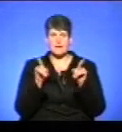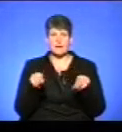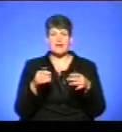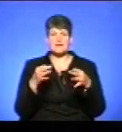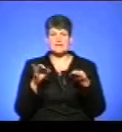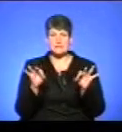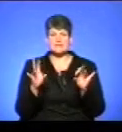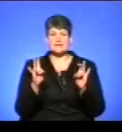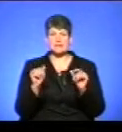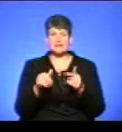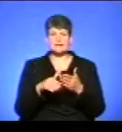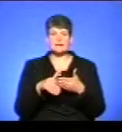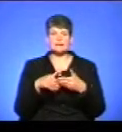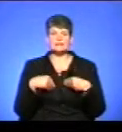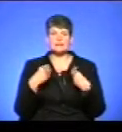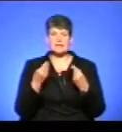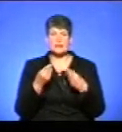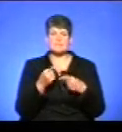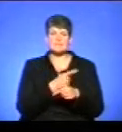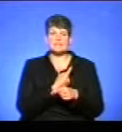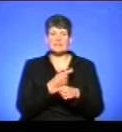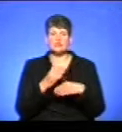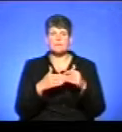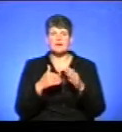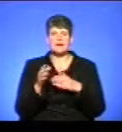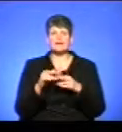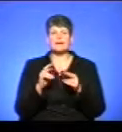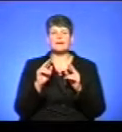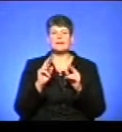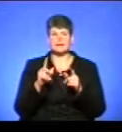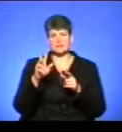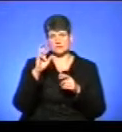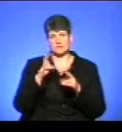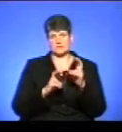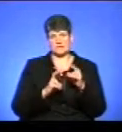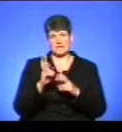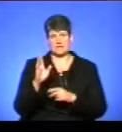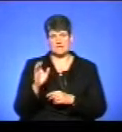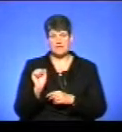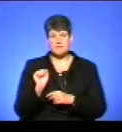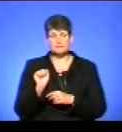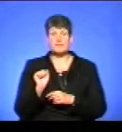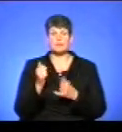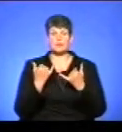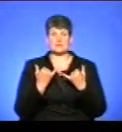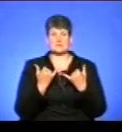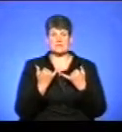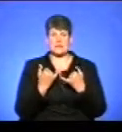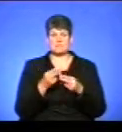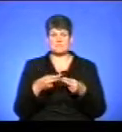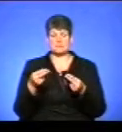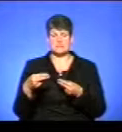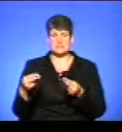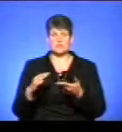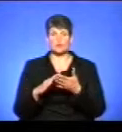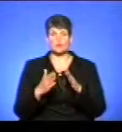на надання медичної практики вже як комунального підприємства. Тому що зараз підписати угоду з